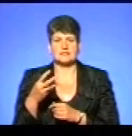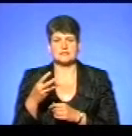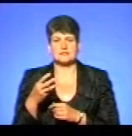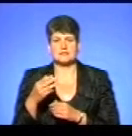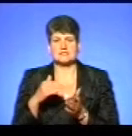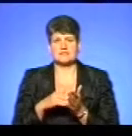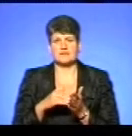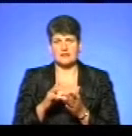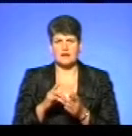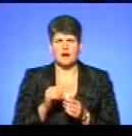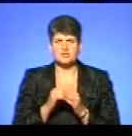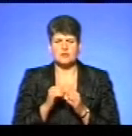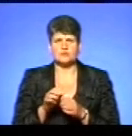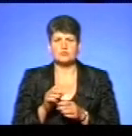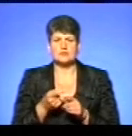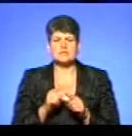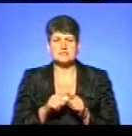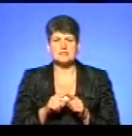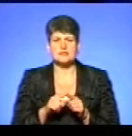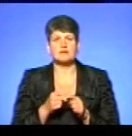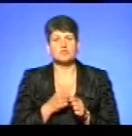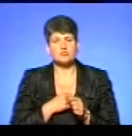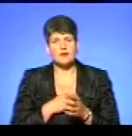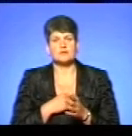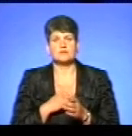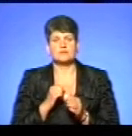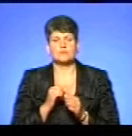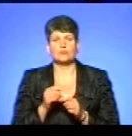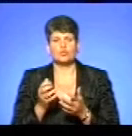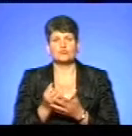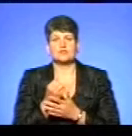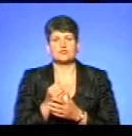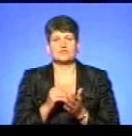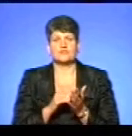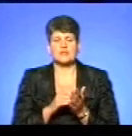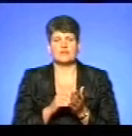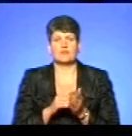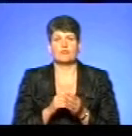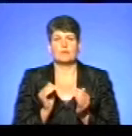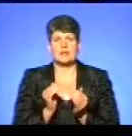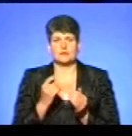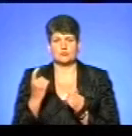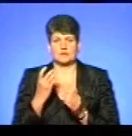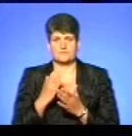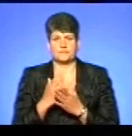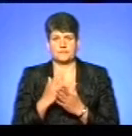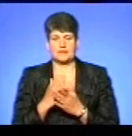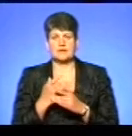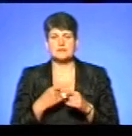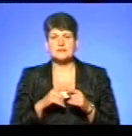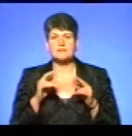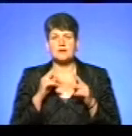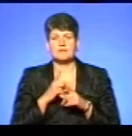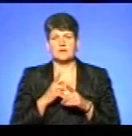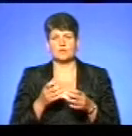найчастіше саме в малих фіксують, так? Так, так, на жаль, так виходить, тому що нерозуміння людей, ті приклади, що я назвав, збільним утриманням,